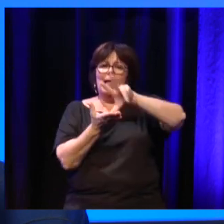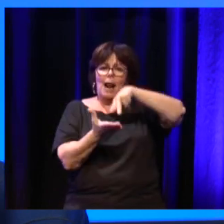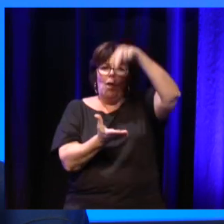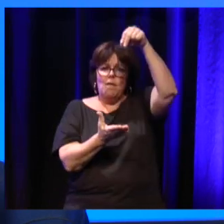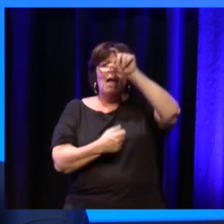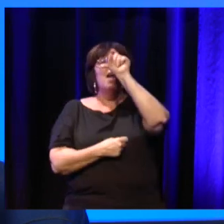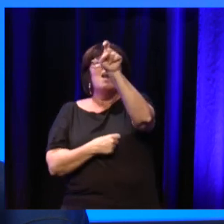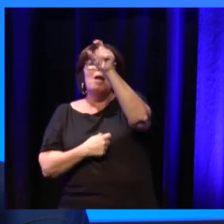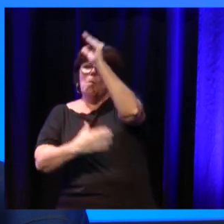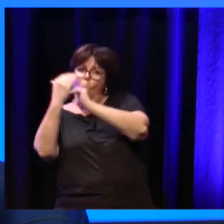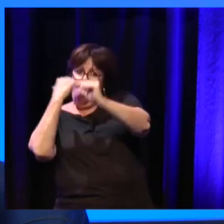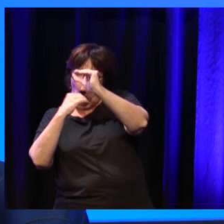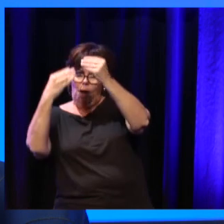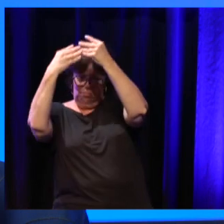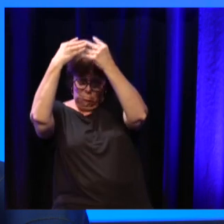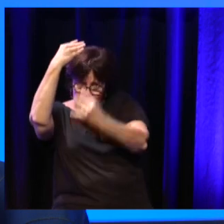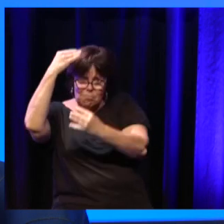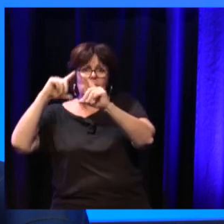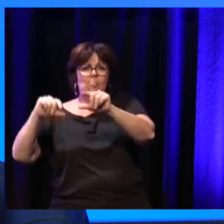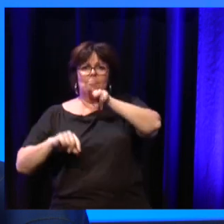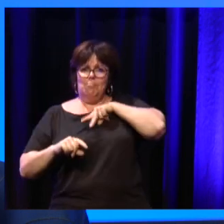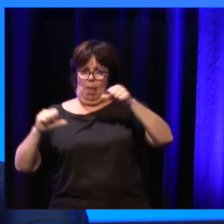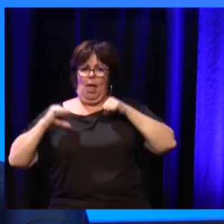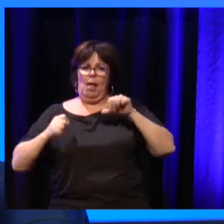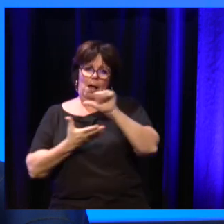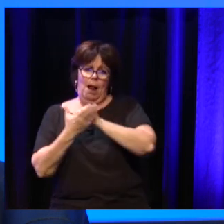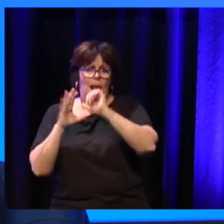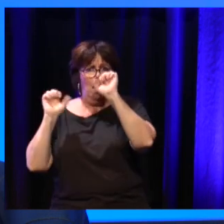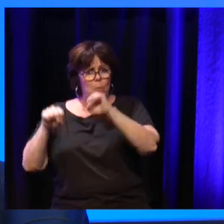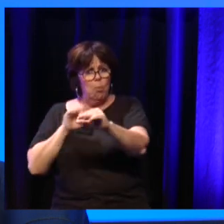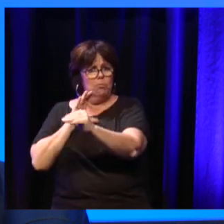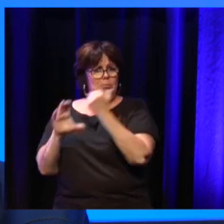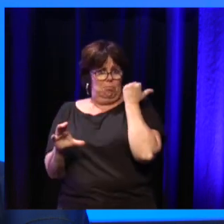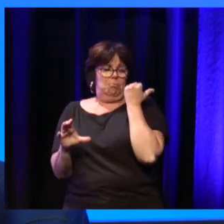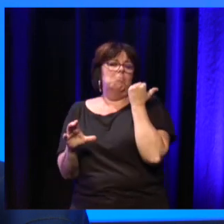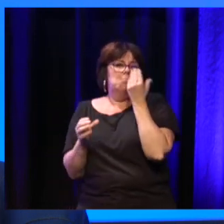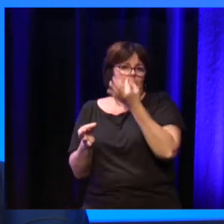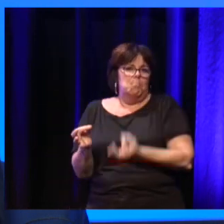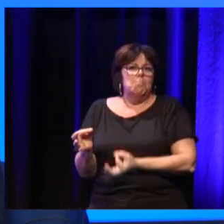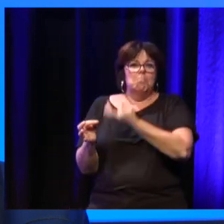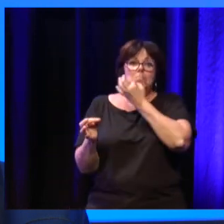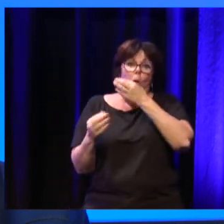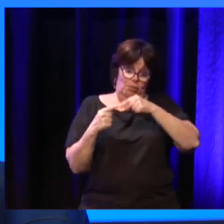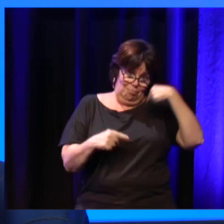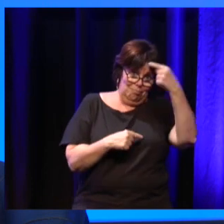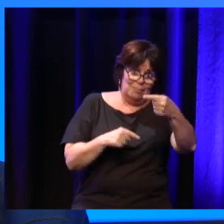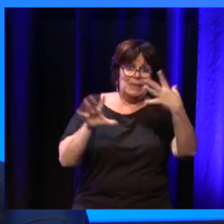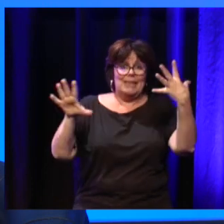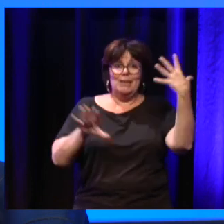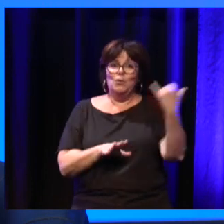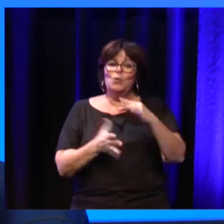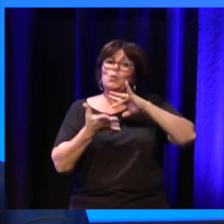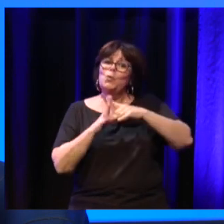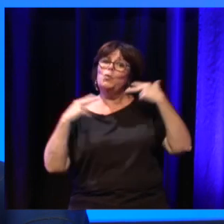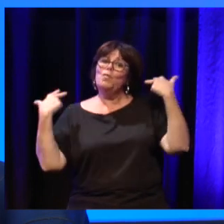neuroévolutive. Vous avez mon adresse mail. N'hésitez pas à me contacter et vous en profiterez par ailleurs pendant 10 jours pour revisionner toutes les